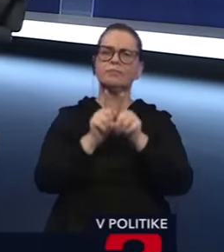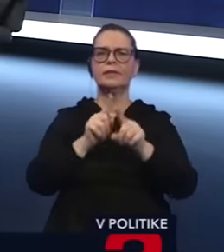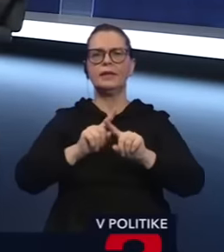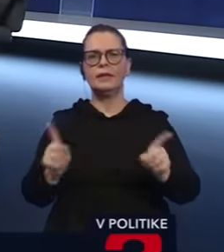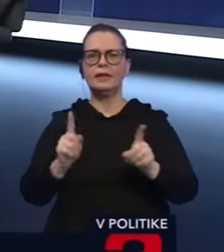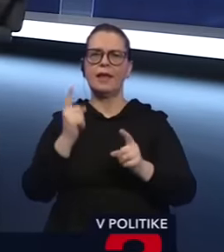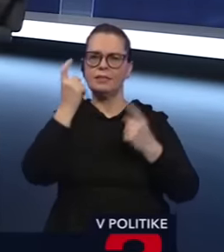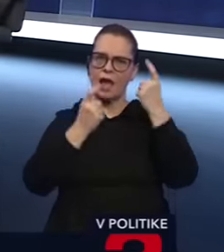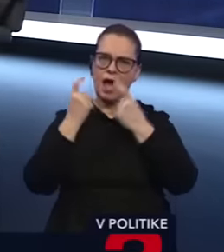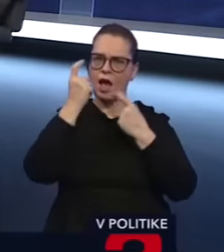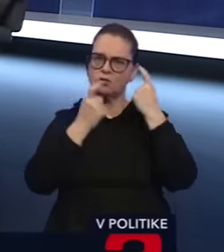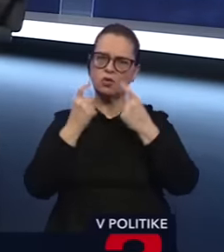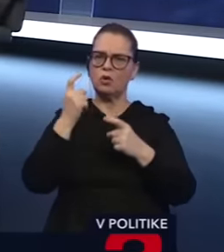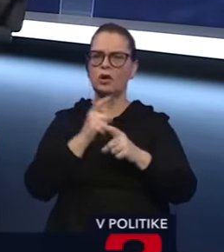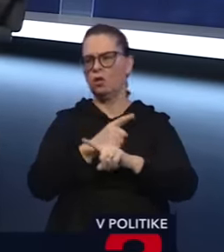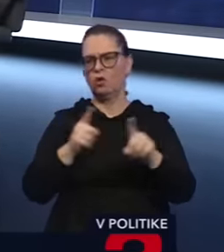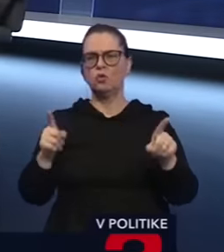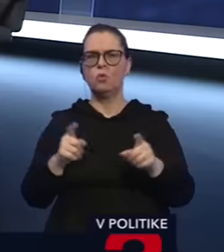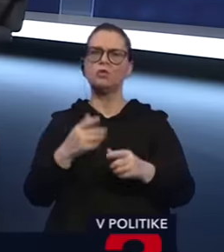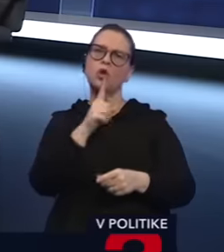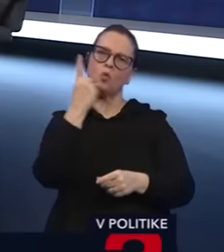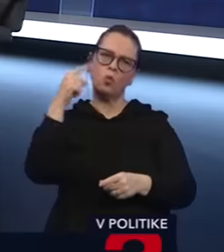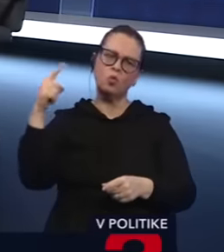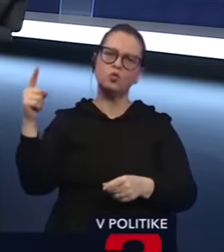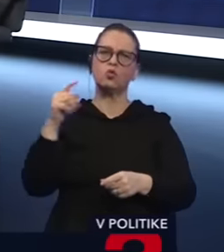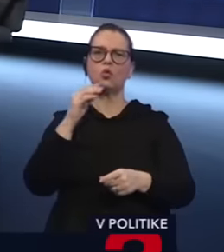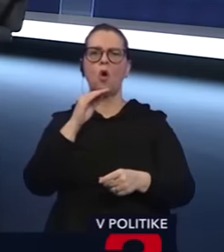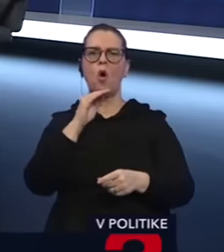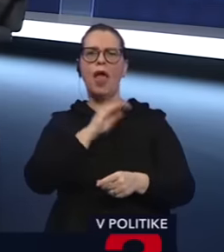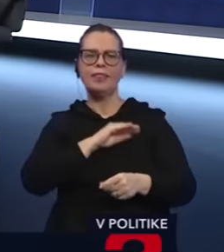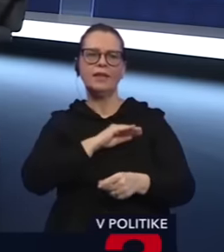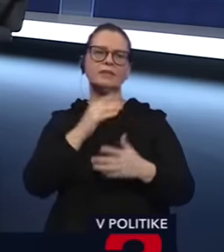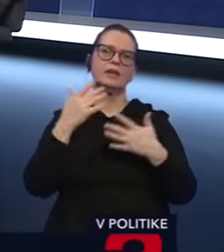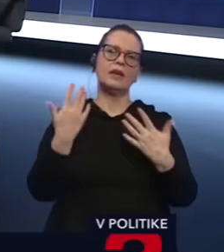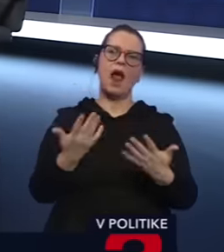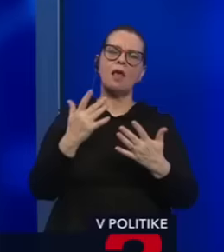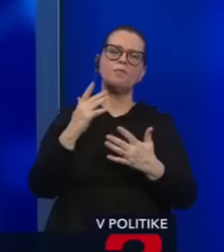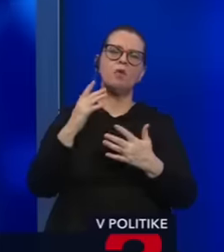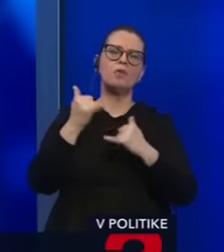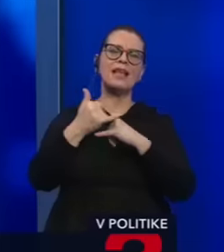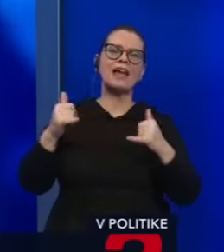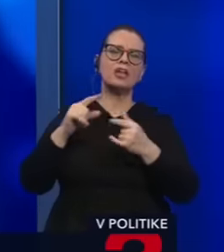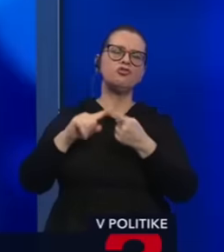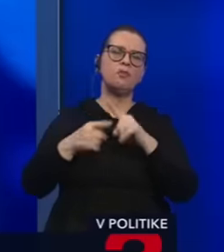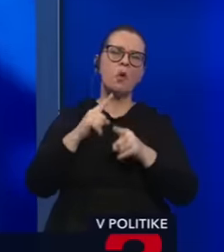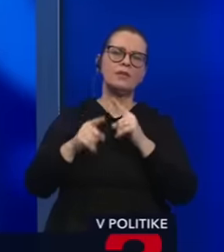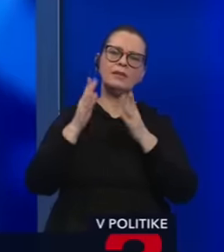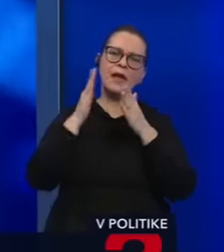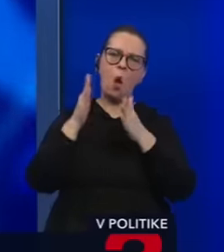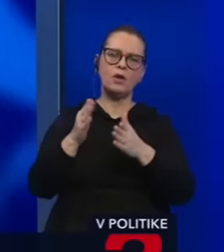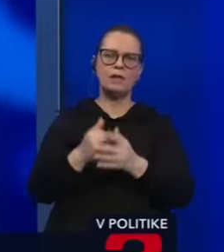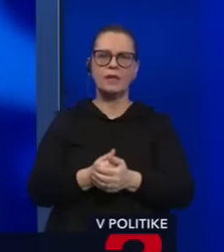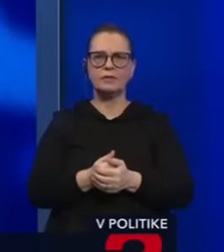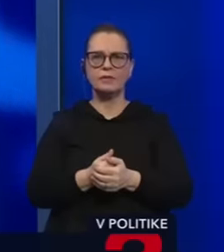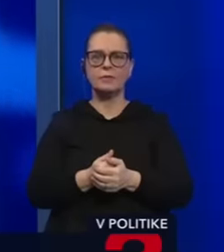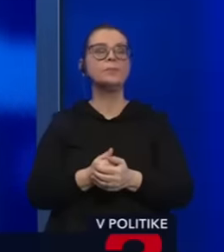kultúrno-etických názoroch, po prípade zahranično-politikkej orientácii? Áno, treba si jasne povedať, že